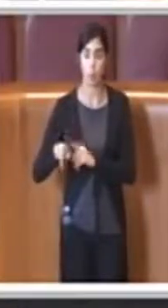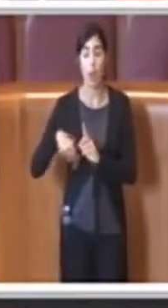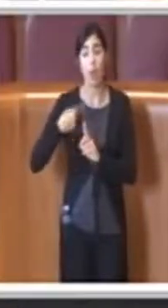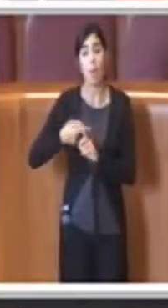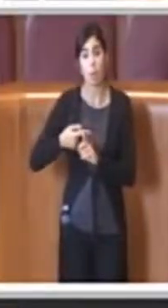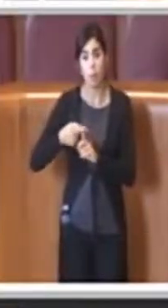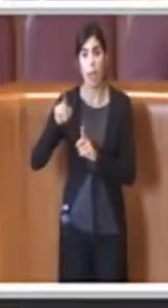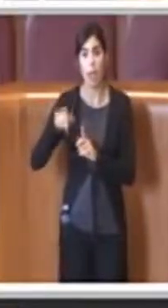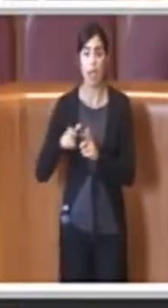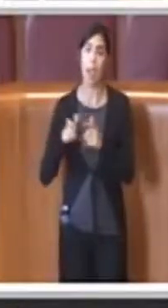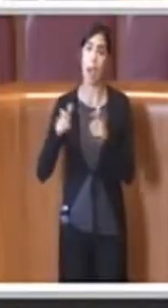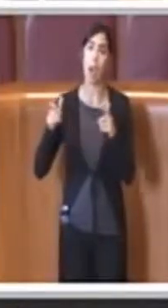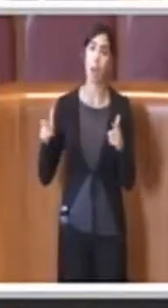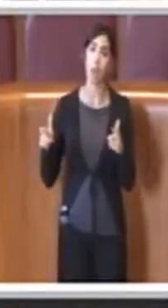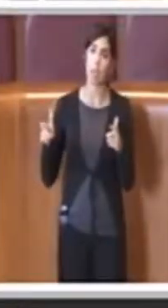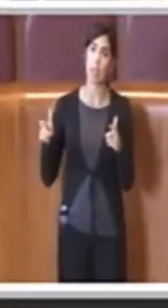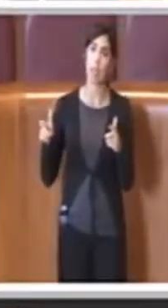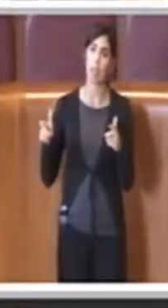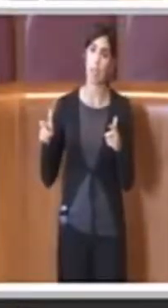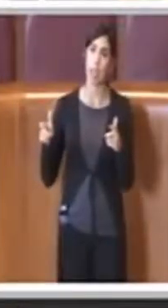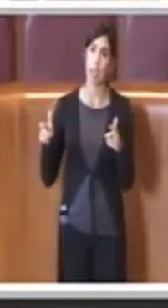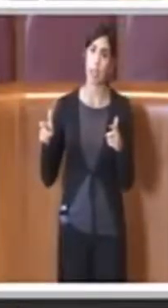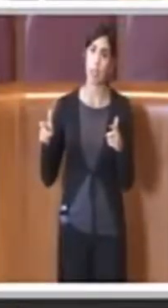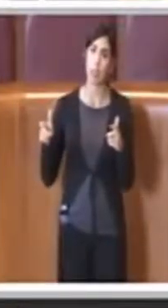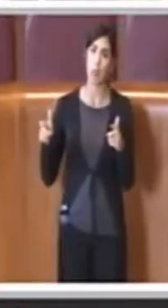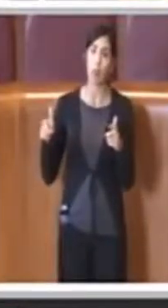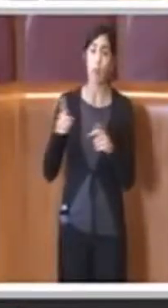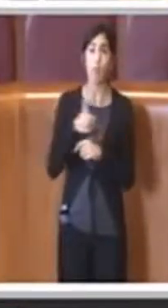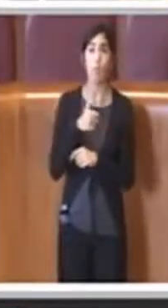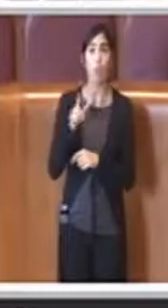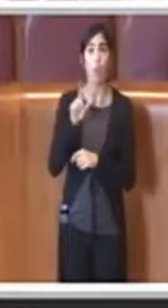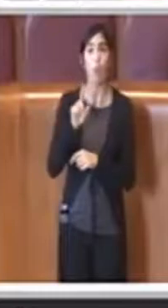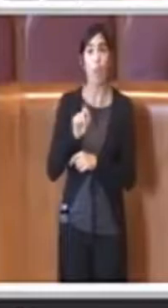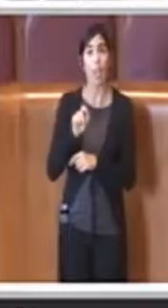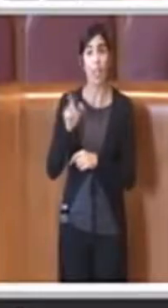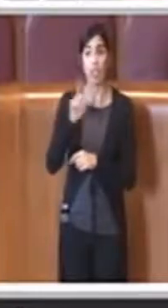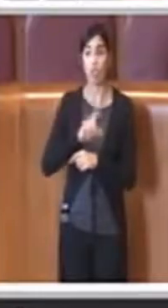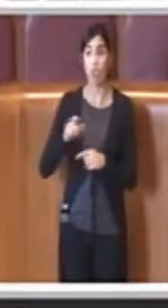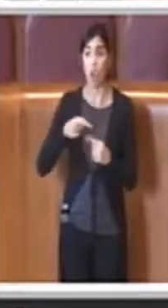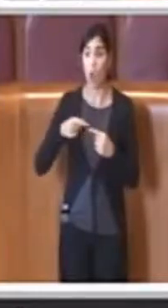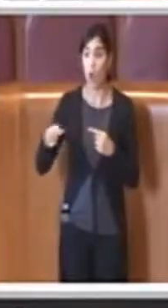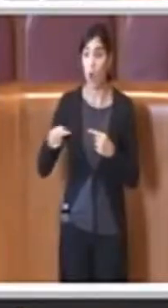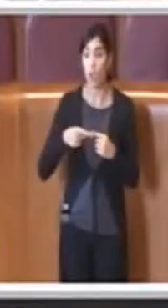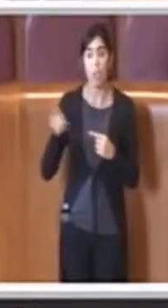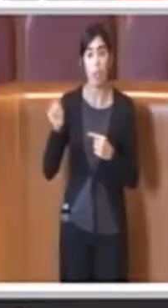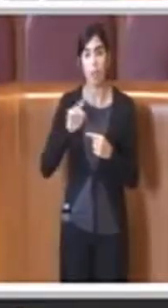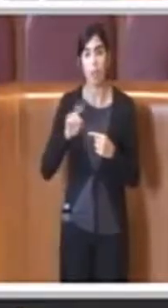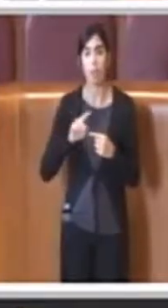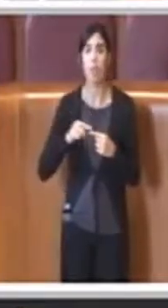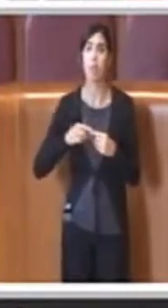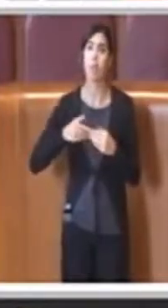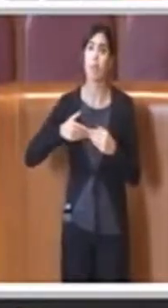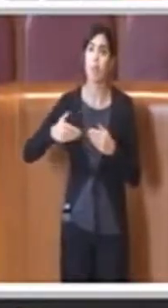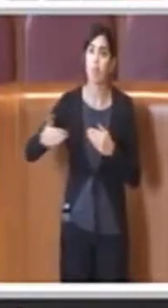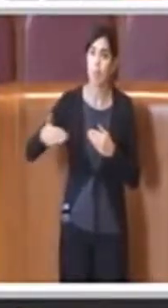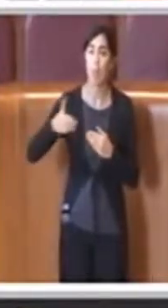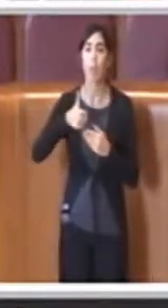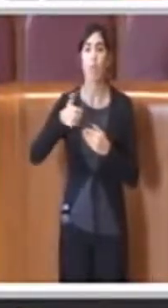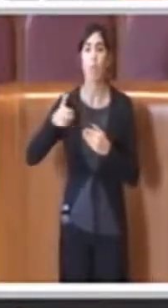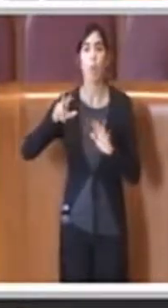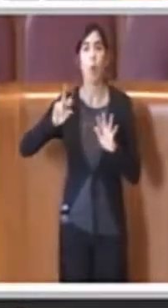aumentato da 120 giorni, appunto una data compresa nei successivi 180,